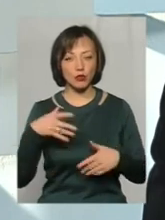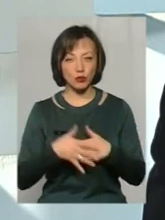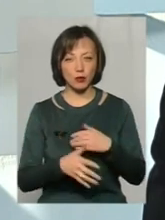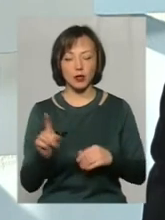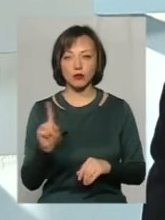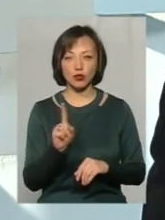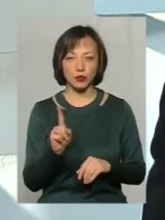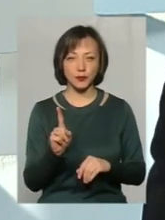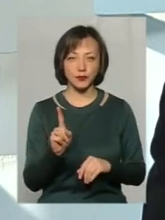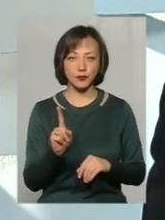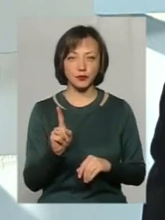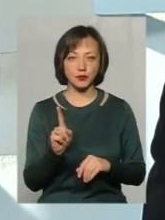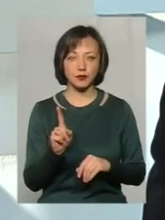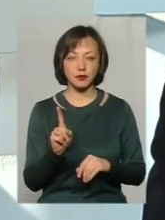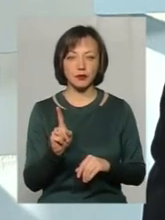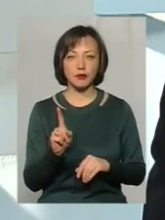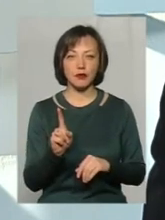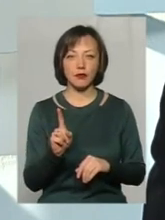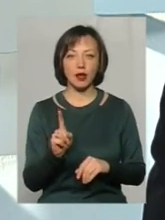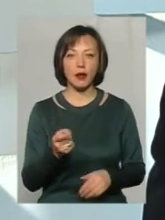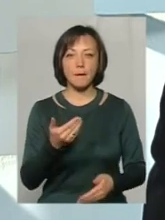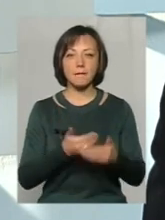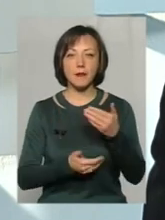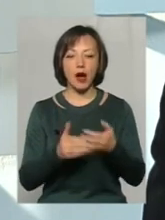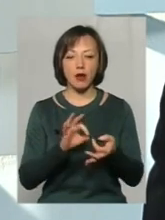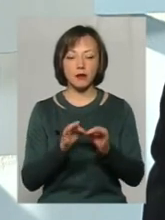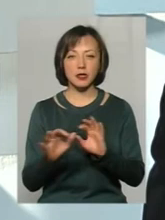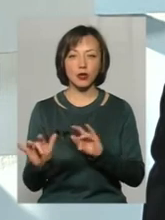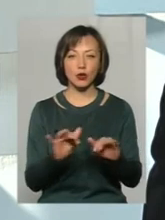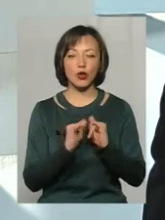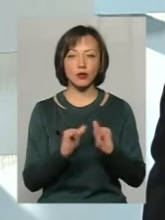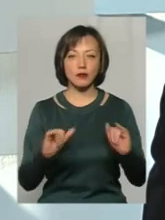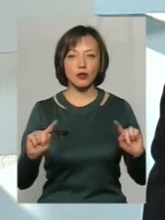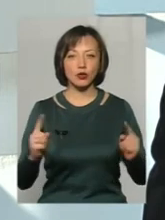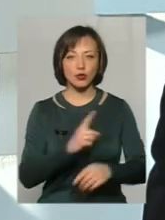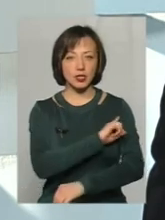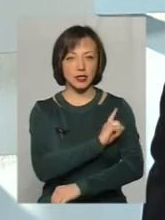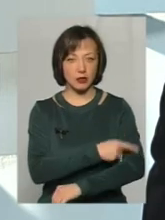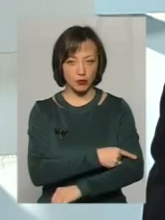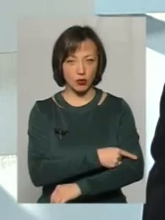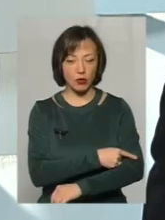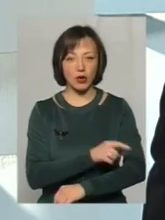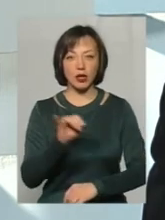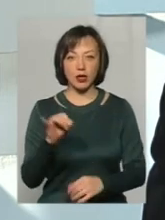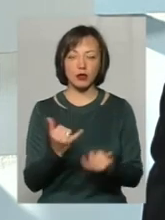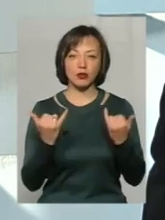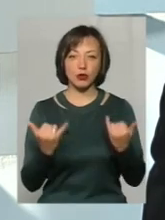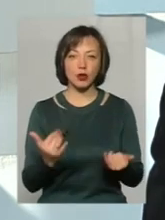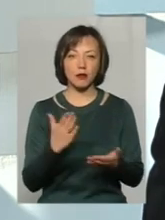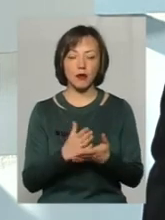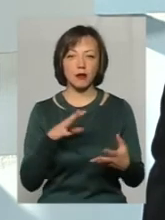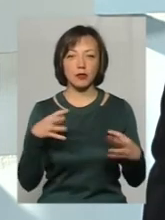паралімпійський рок розвивається дуже стрімко. Ми сьогодні маємо